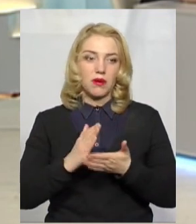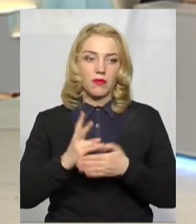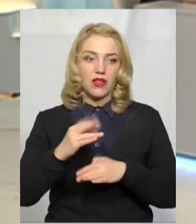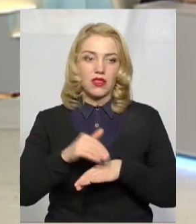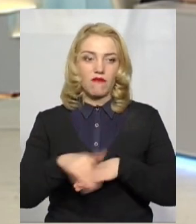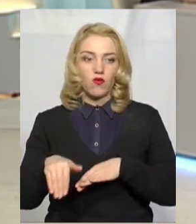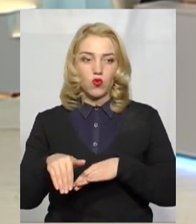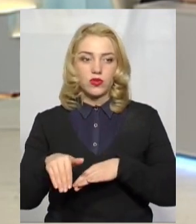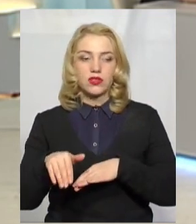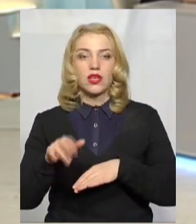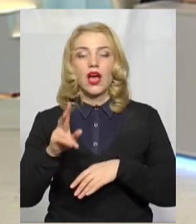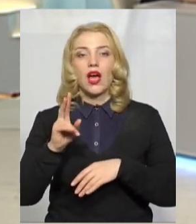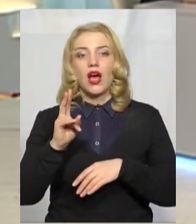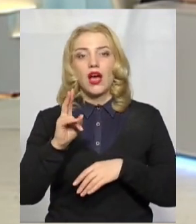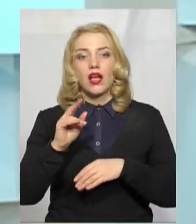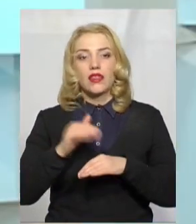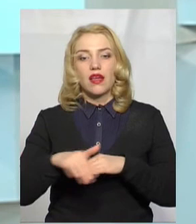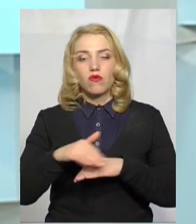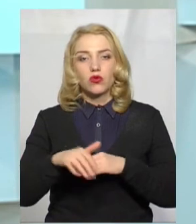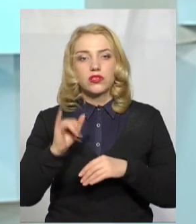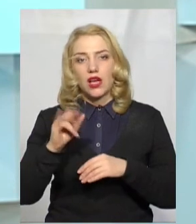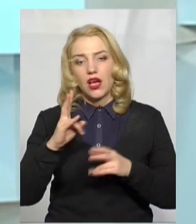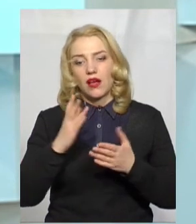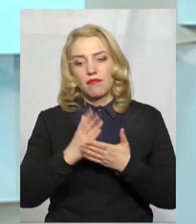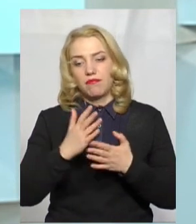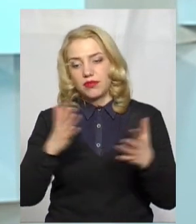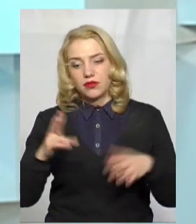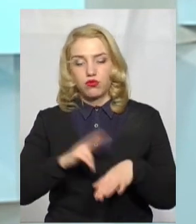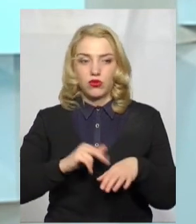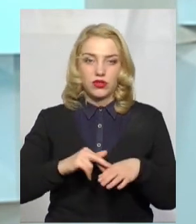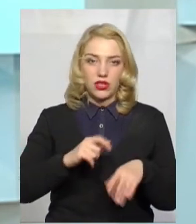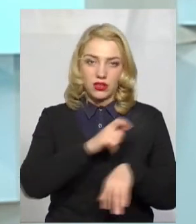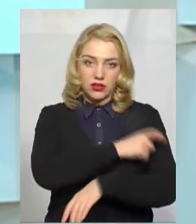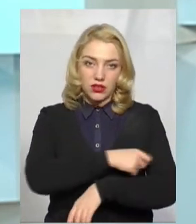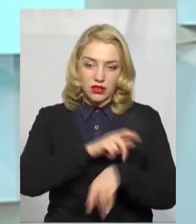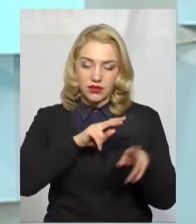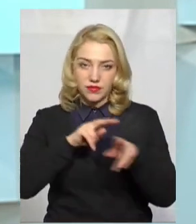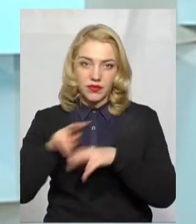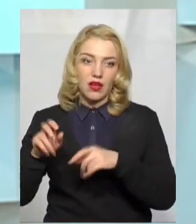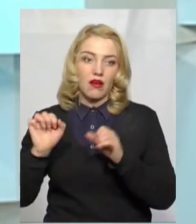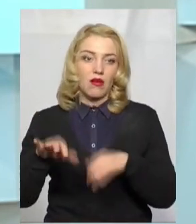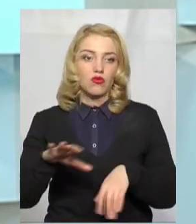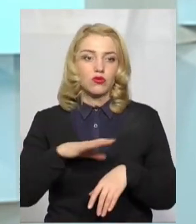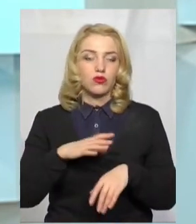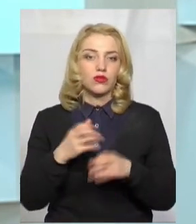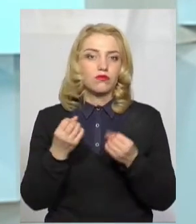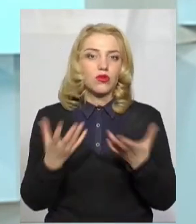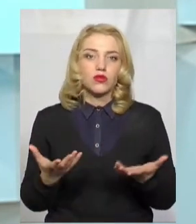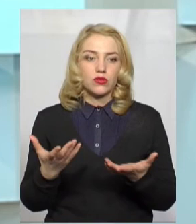на вулиці, а десь більше поліцейських нас на вулицях. А крім цього, можливо, просто,